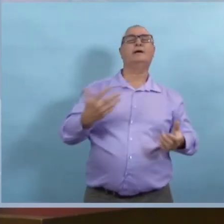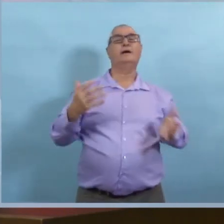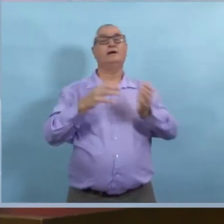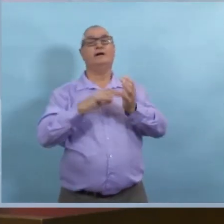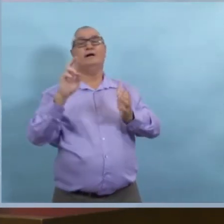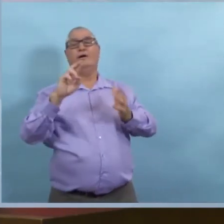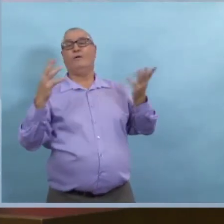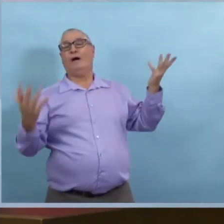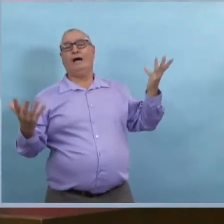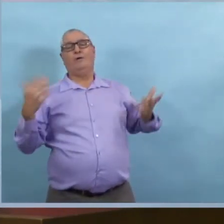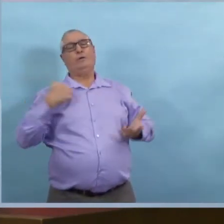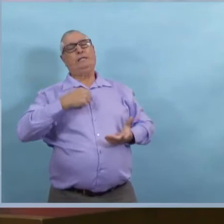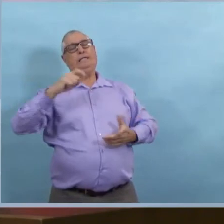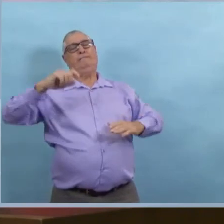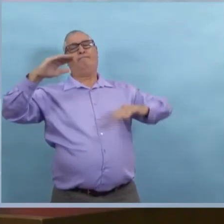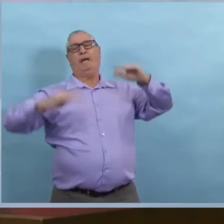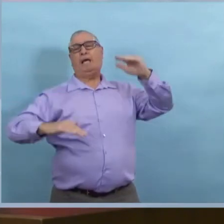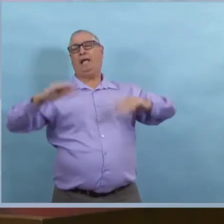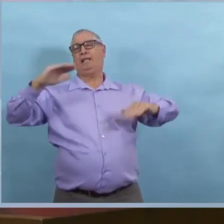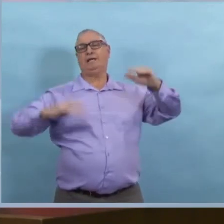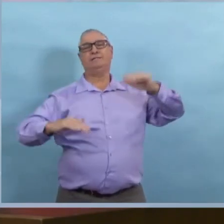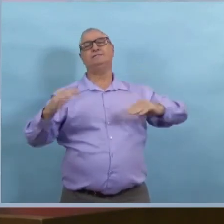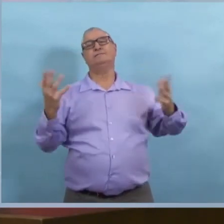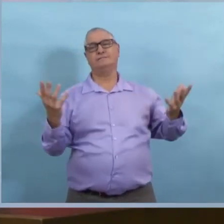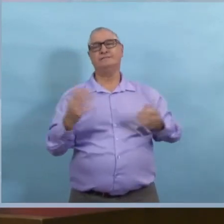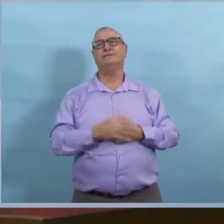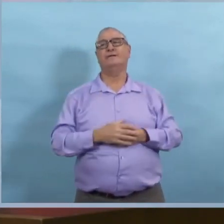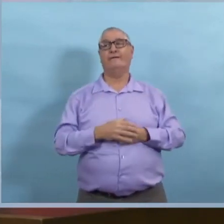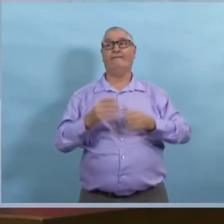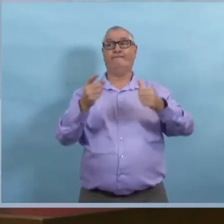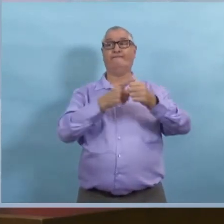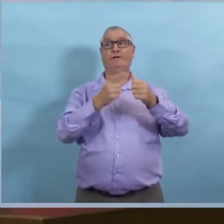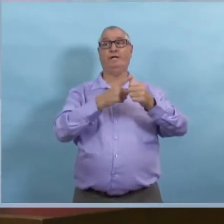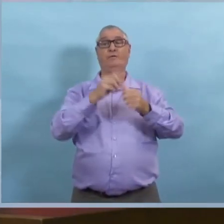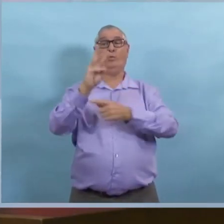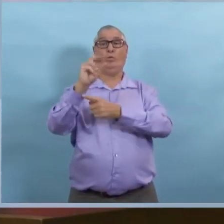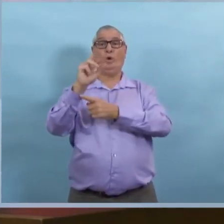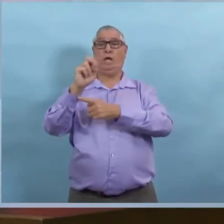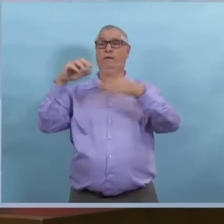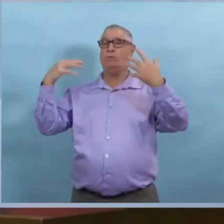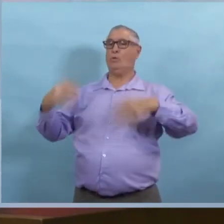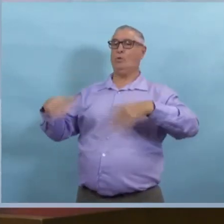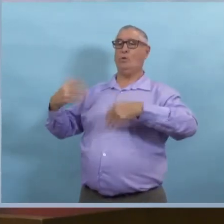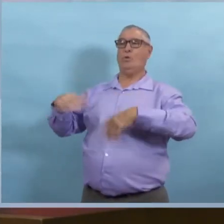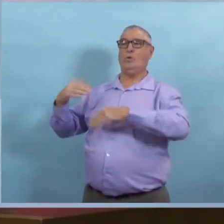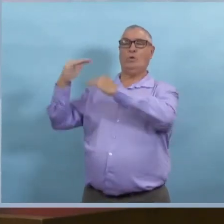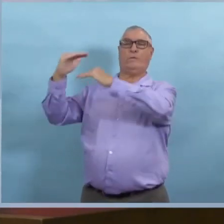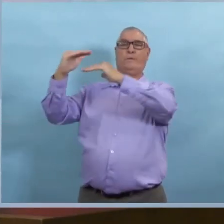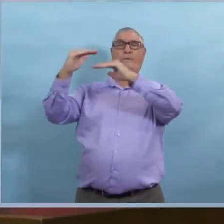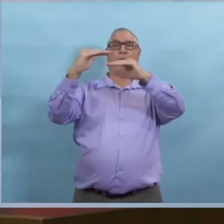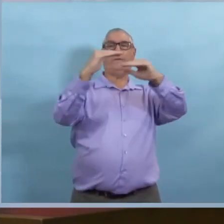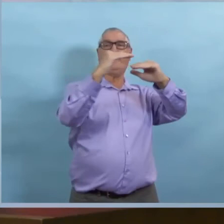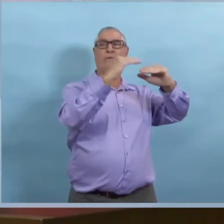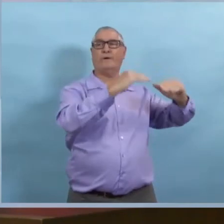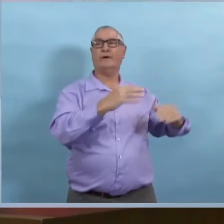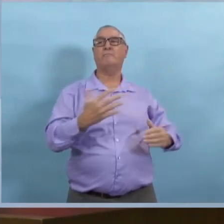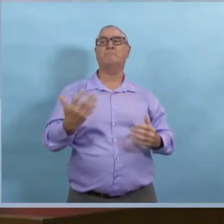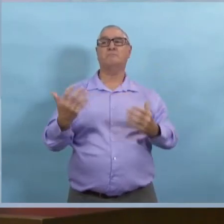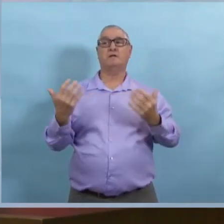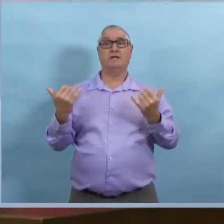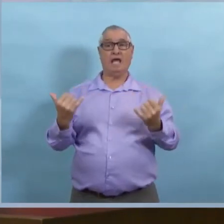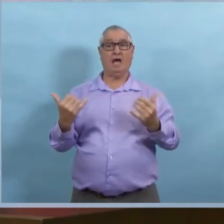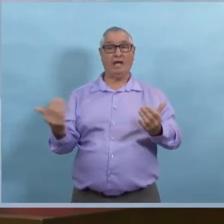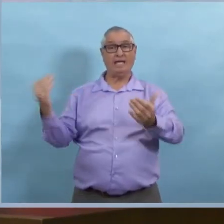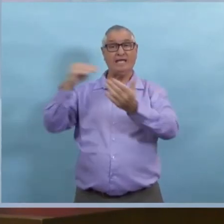mais pourquoi pas? Oui, on a déjà parlé du fait et que c'est un équilibre. On a déjà imposé des restrictions très importantes avant